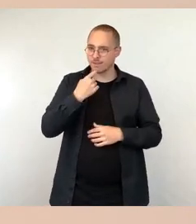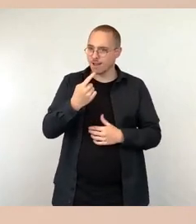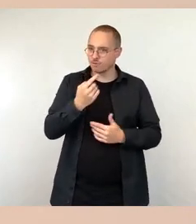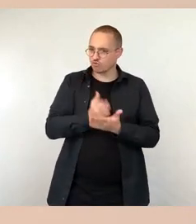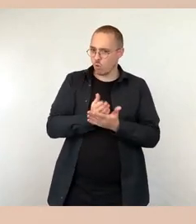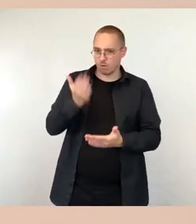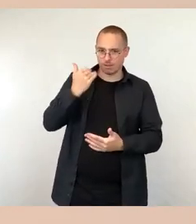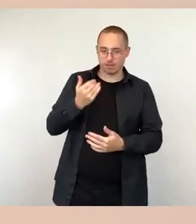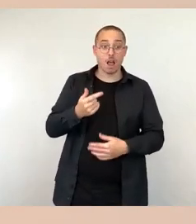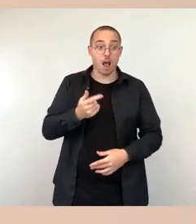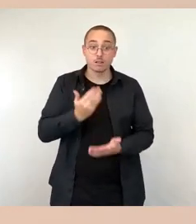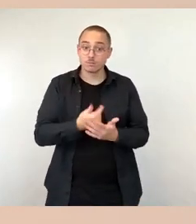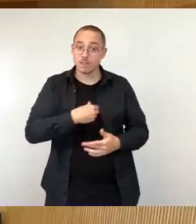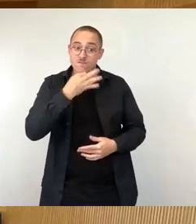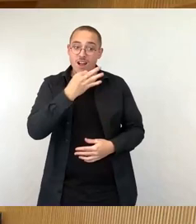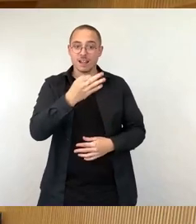Danke.